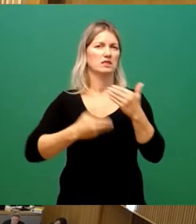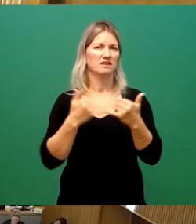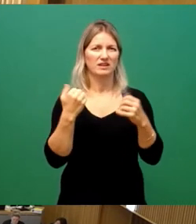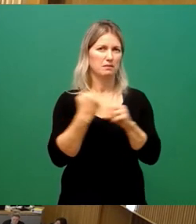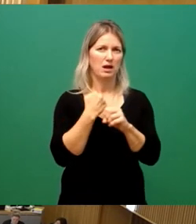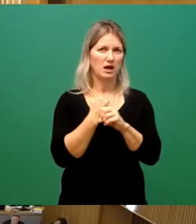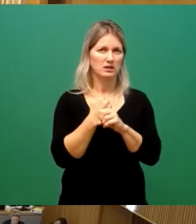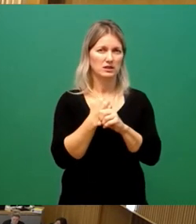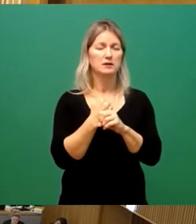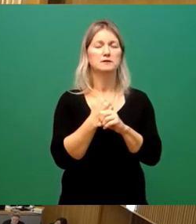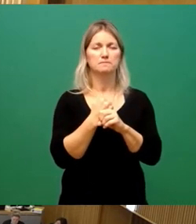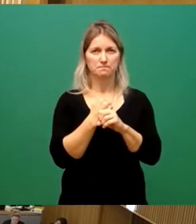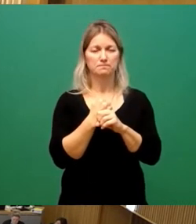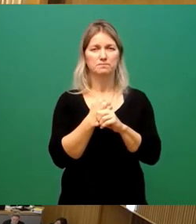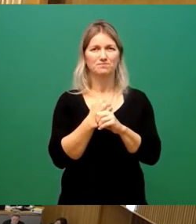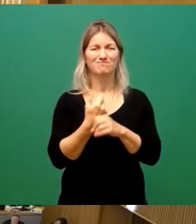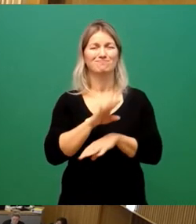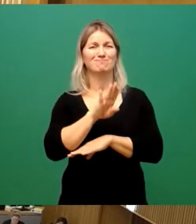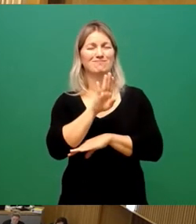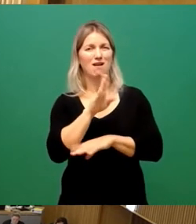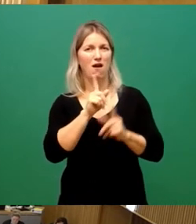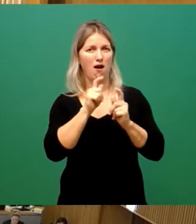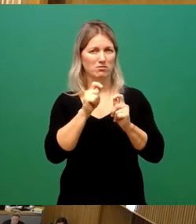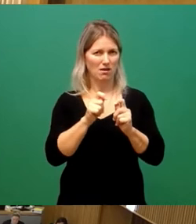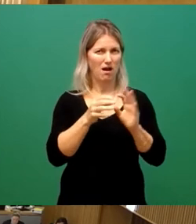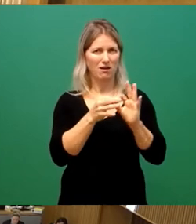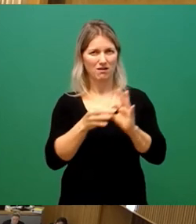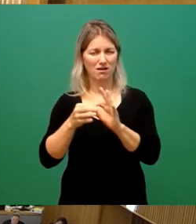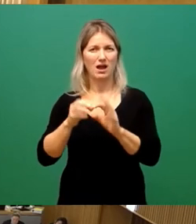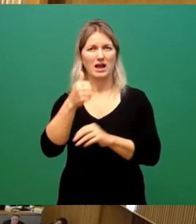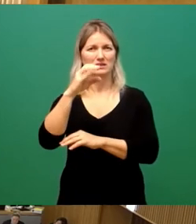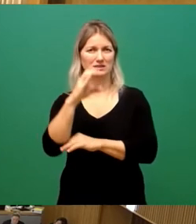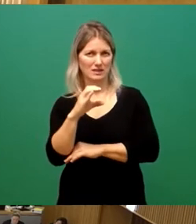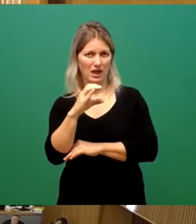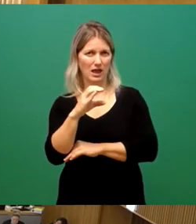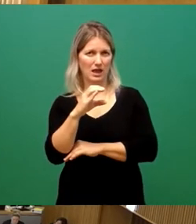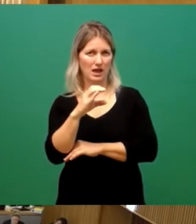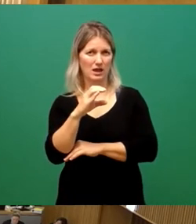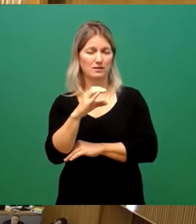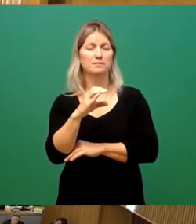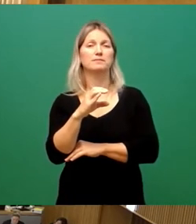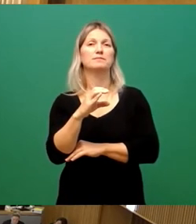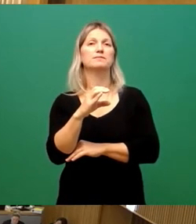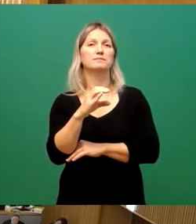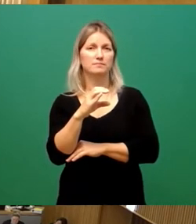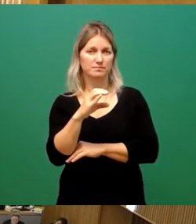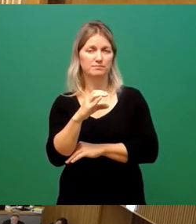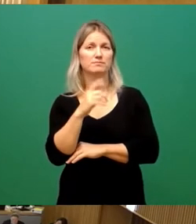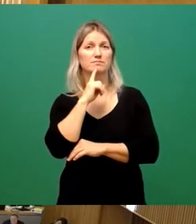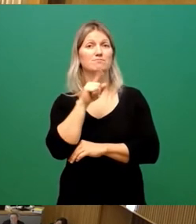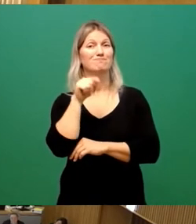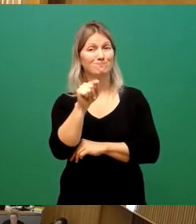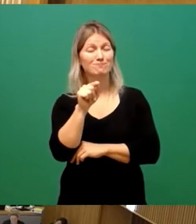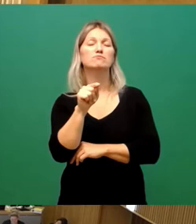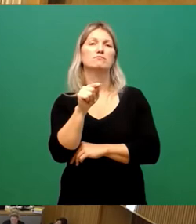mal Ihren Antrag, die Variante 1c, als Abstimmungsgrundlage zu nehmen, als den weitergehenden empfinde.